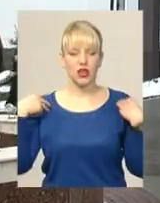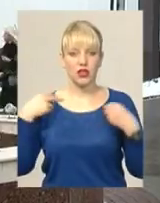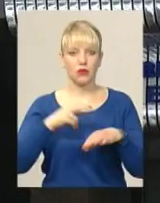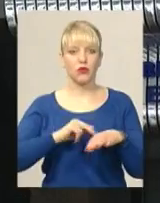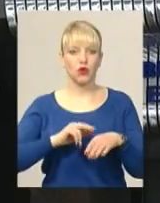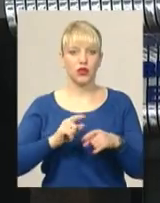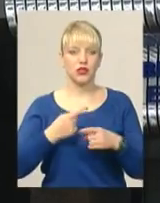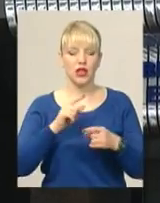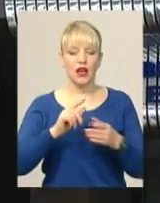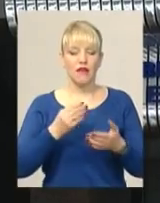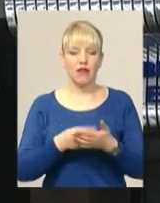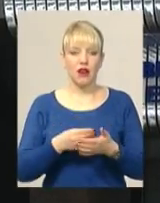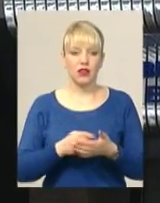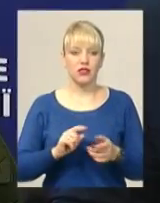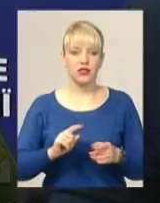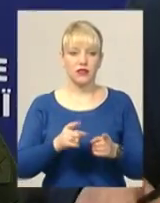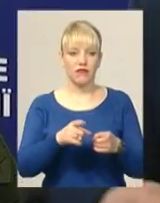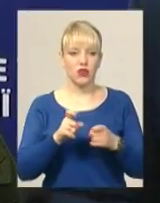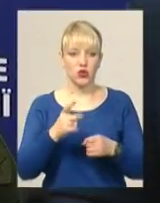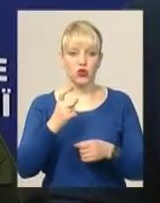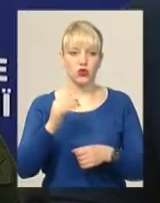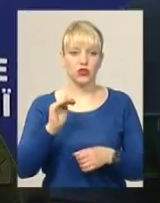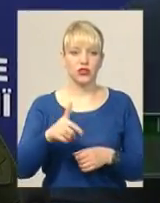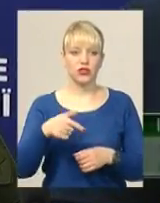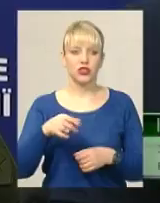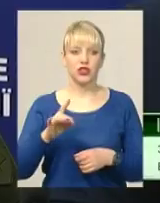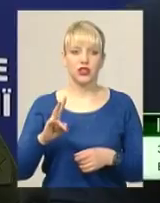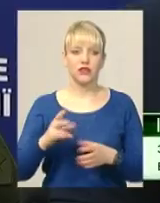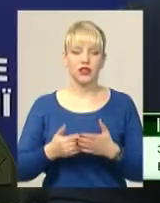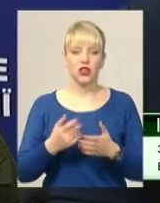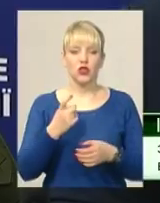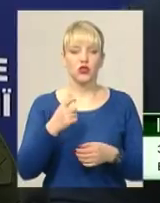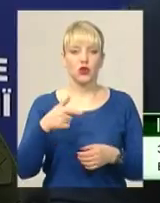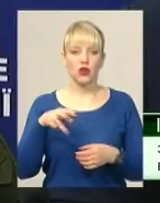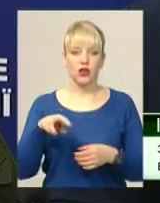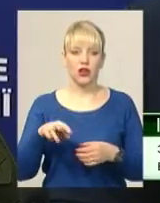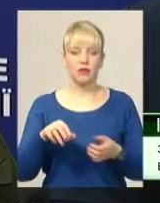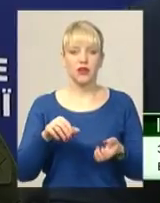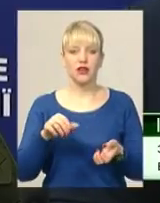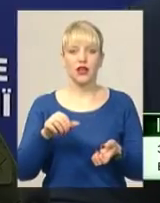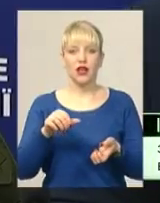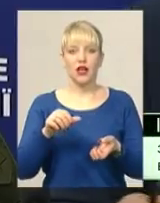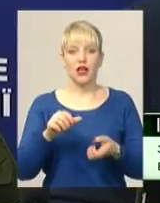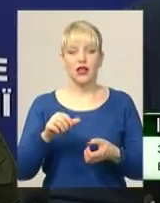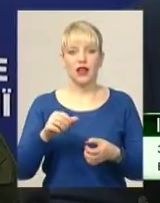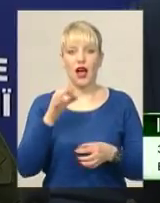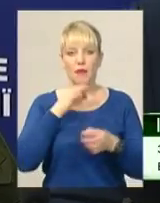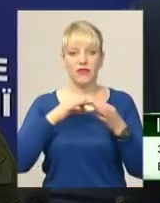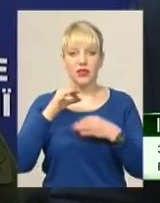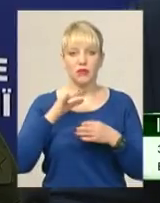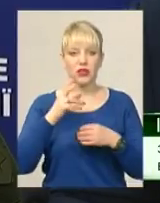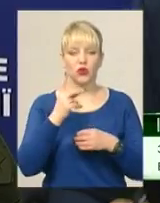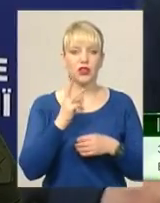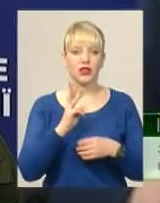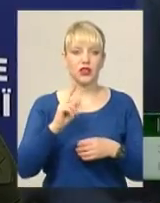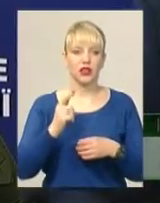вартість вилученого сягає 100 тисяч гривень. Близько 100 грамів амфітаміну і біля 3 кілограмів марихувань. Це приблизно, але точно ми будемо,